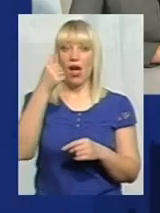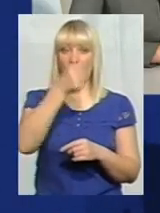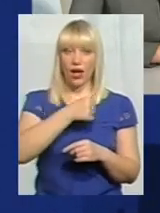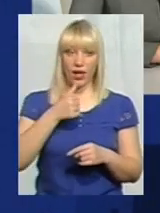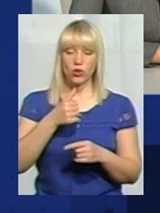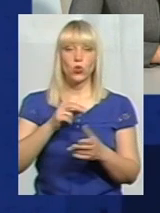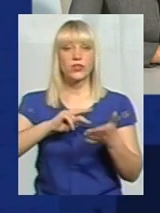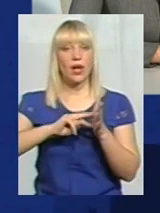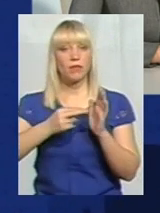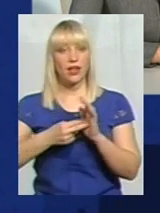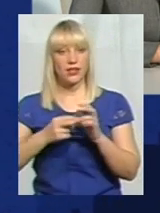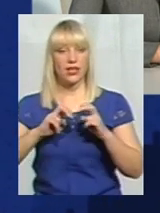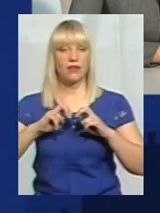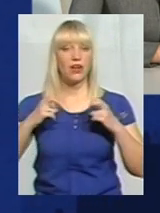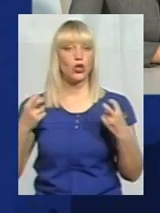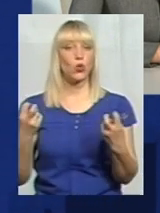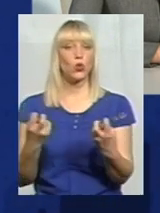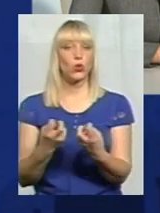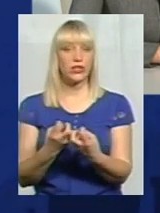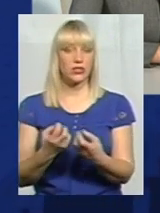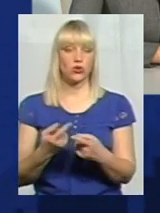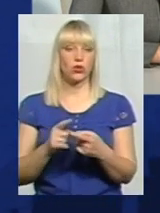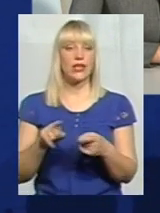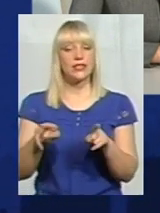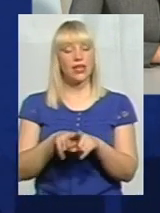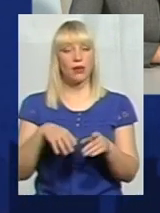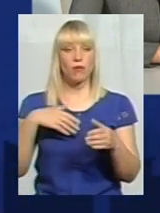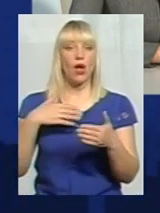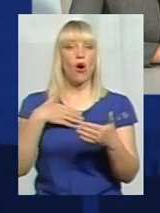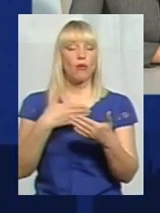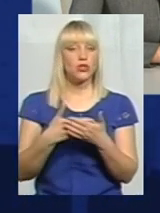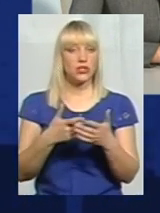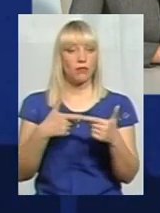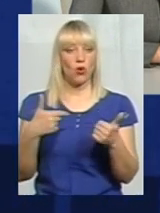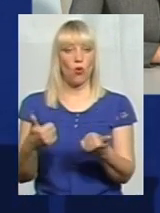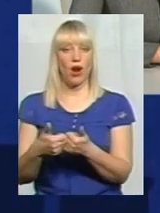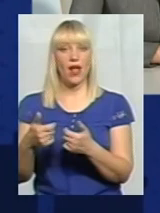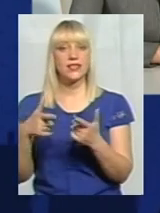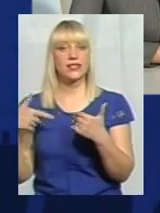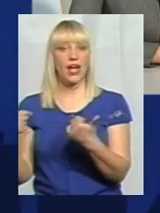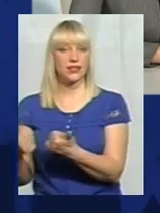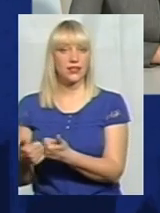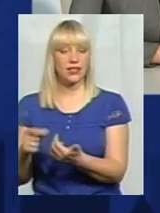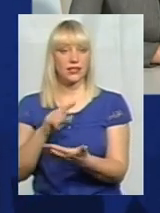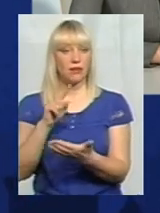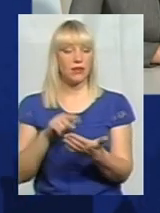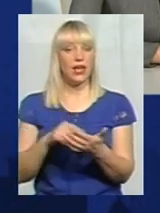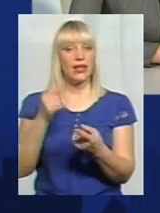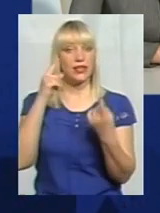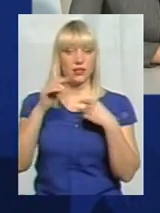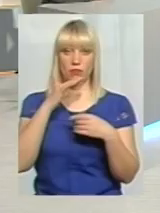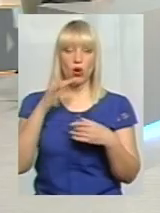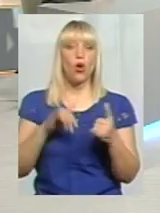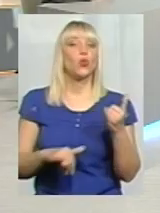зустрічі з такими територіальними громадами, з'общественними організаціями? Тому що ідей, насправді, дій, дуже багато. І ось куди